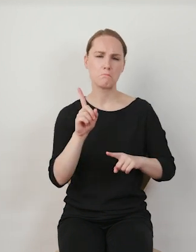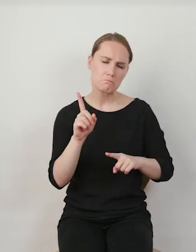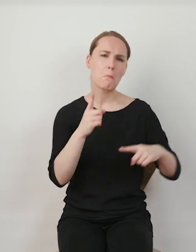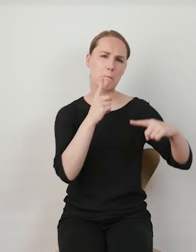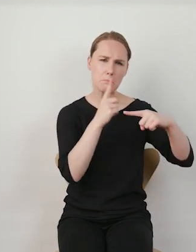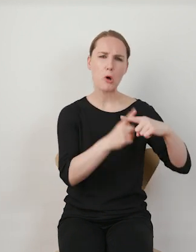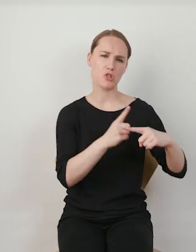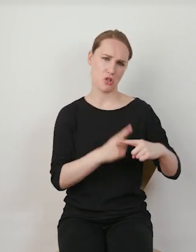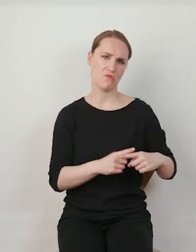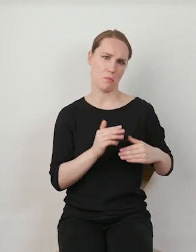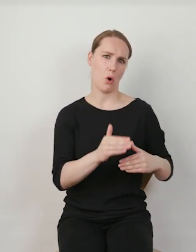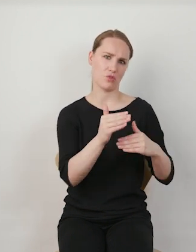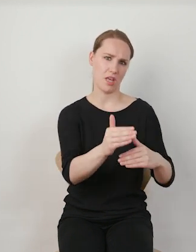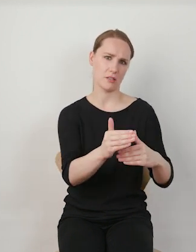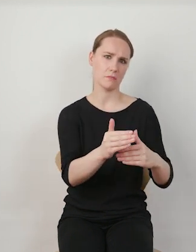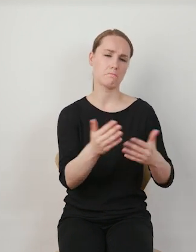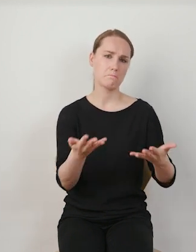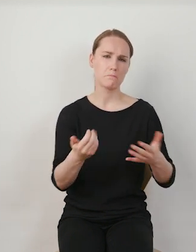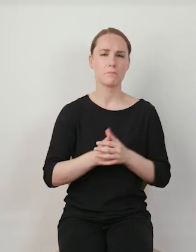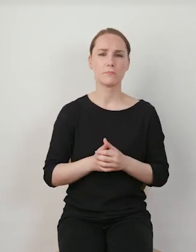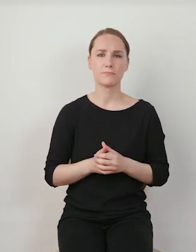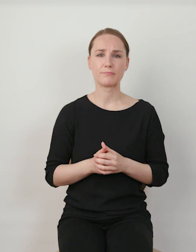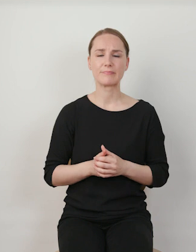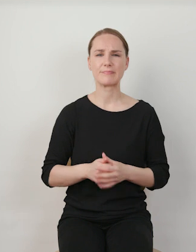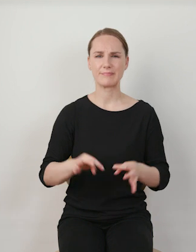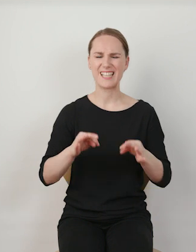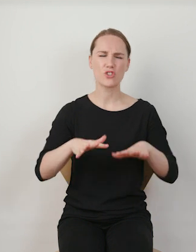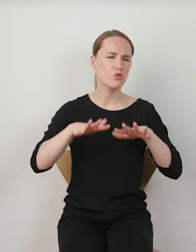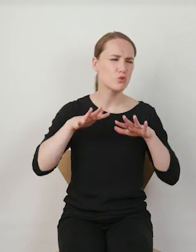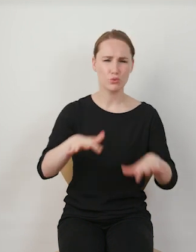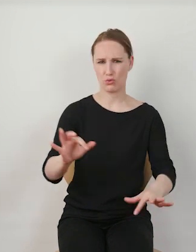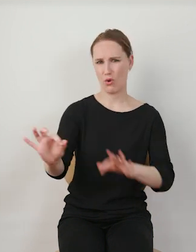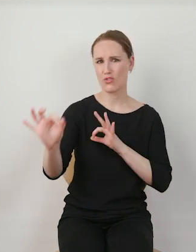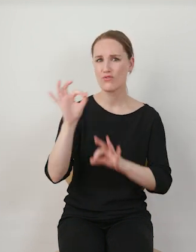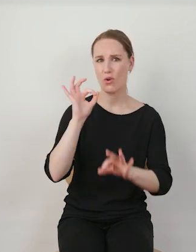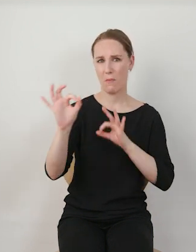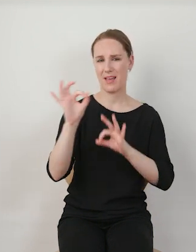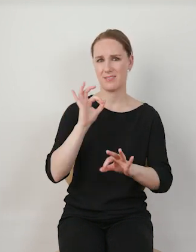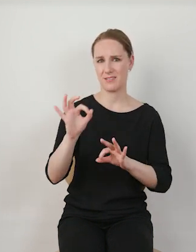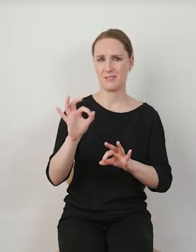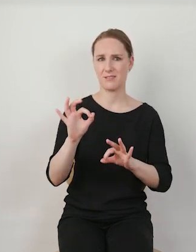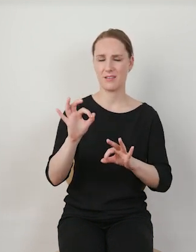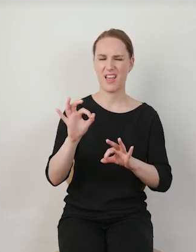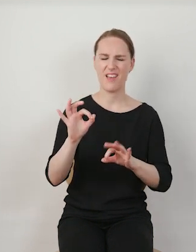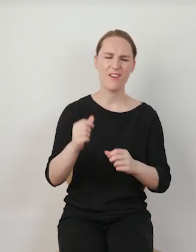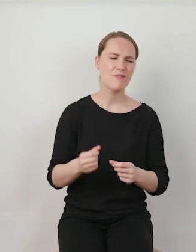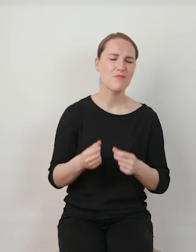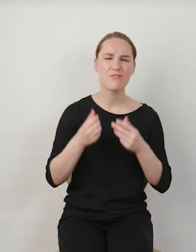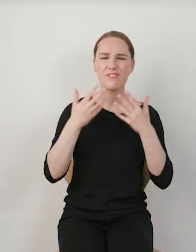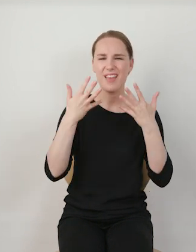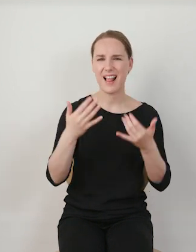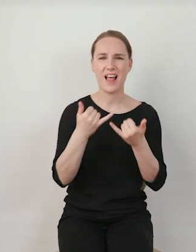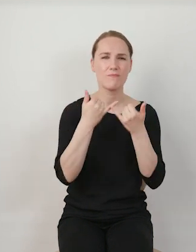pozytywny proces. To znaczy, że w dobie zalewu informacją, w dobie, kiedy mamy tak wiele